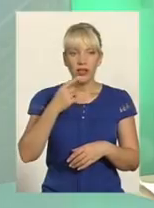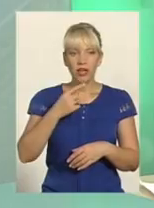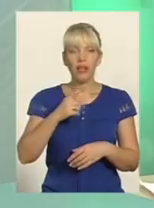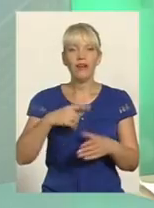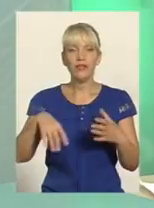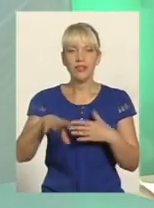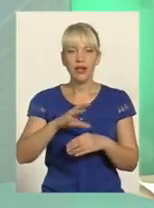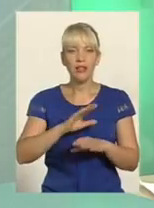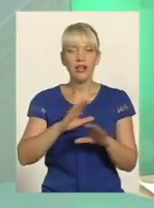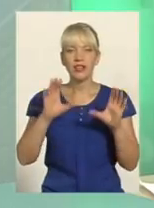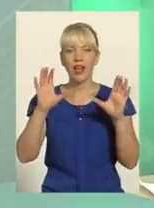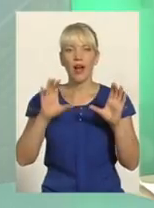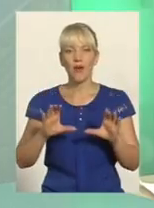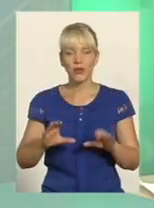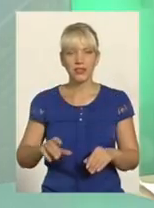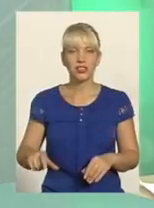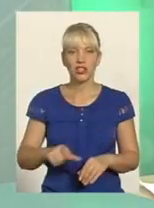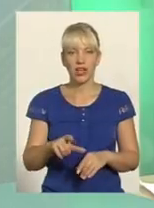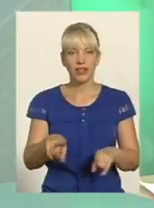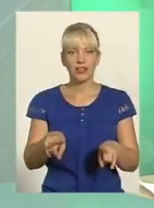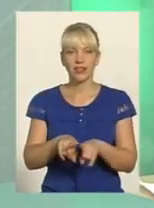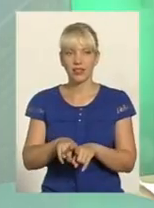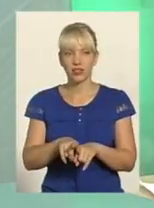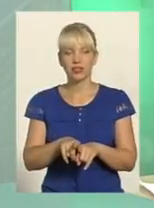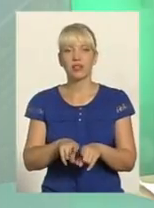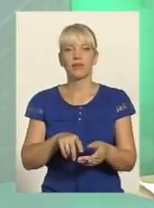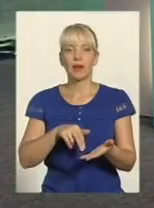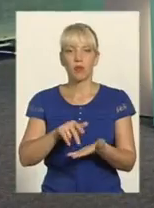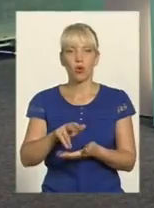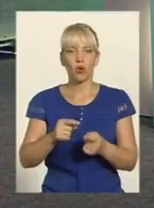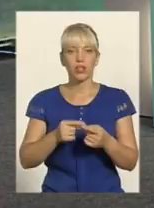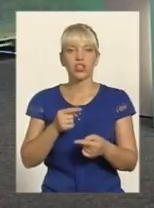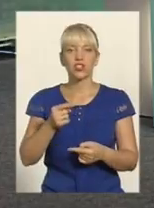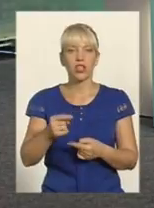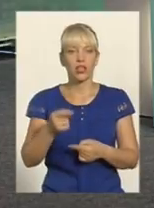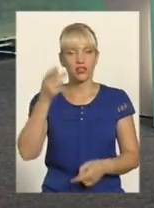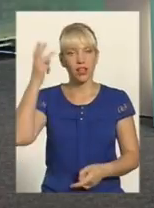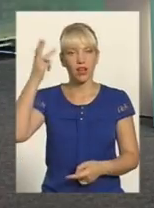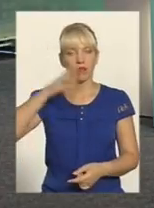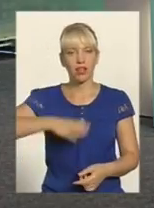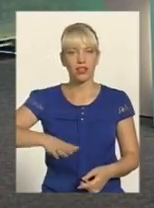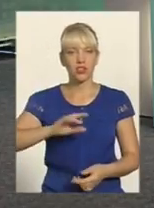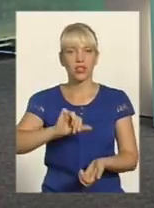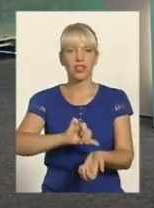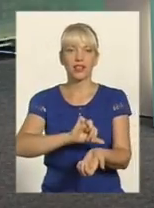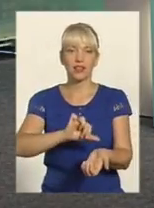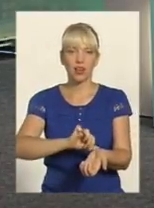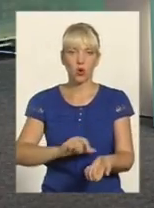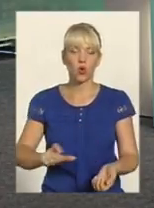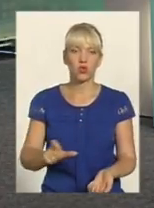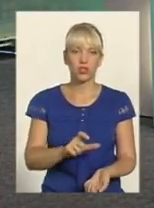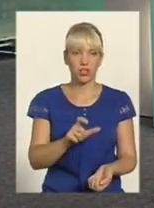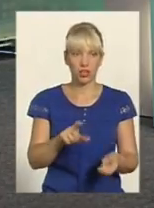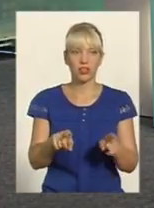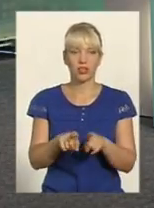незаконні шляхи теж проходять через Хмельниччину І наркошляхи, так же ж,